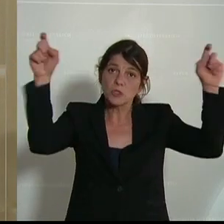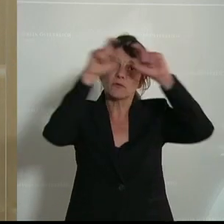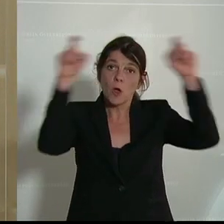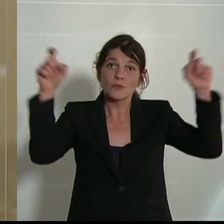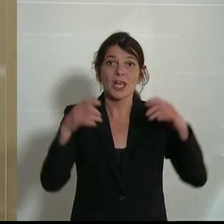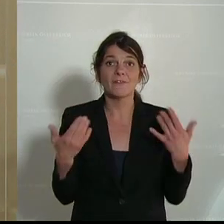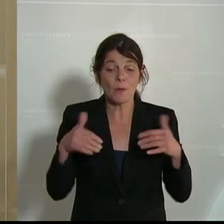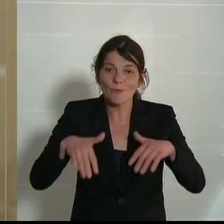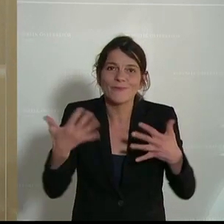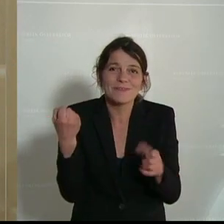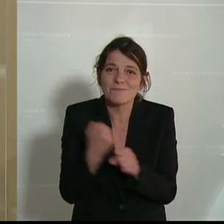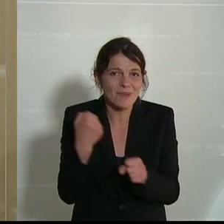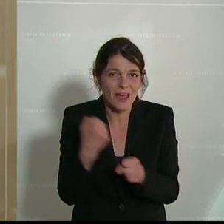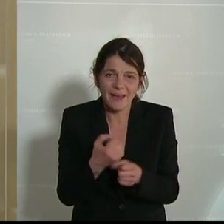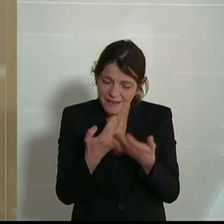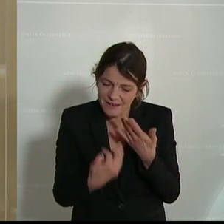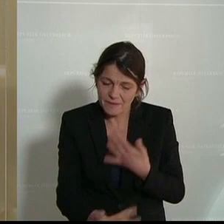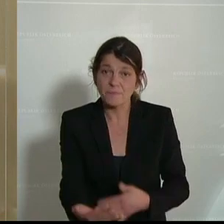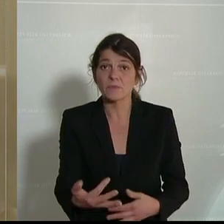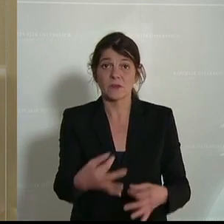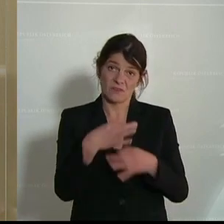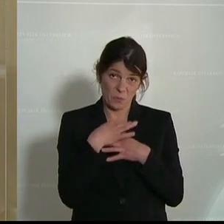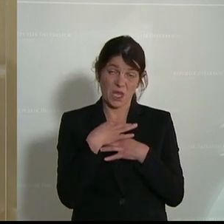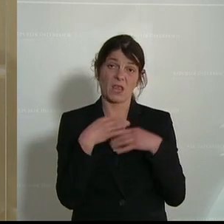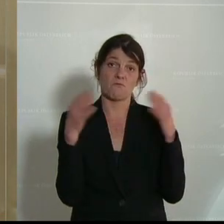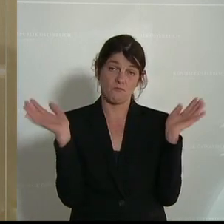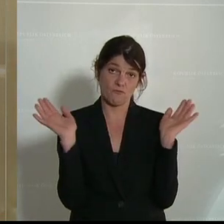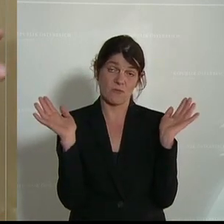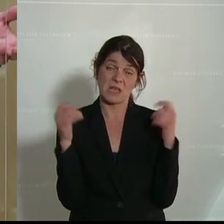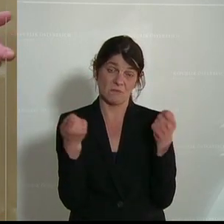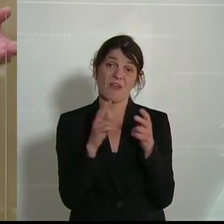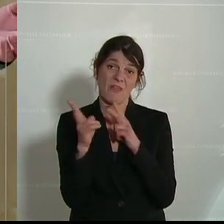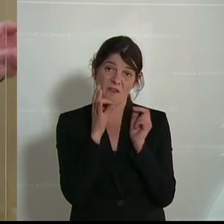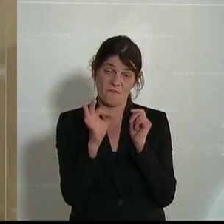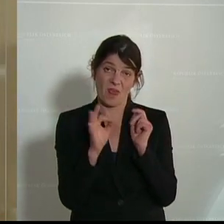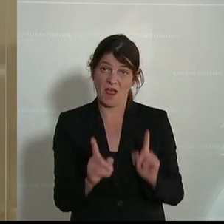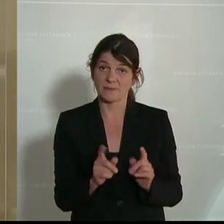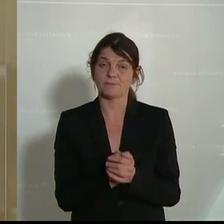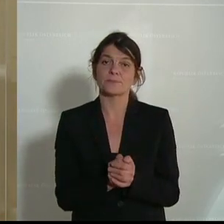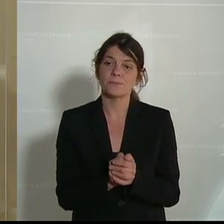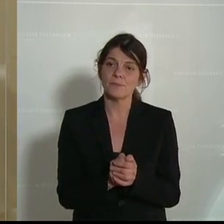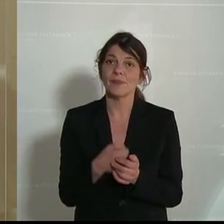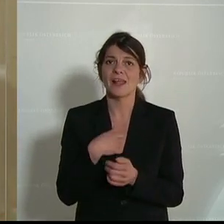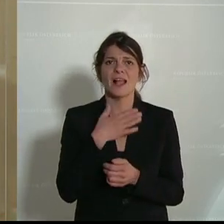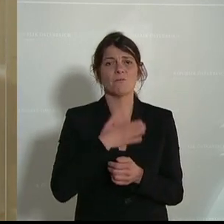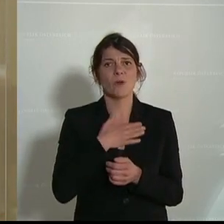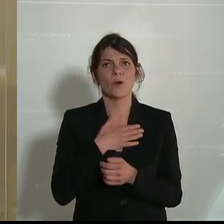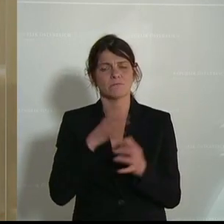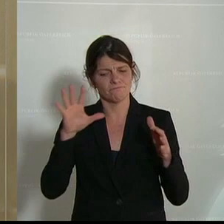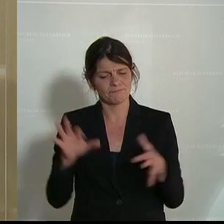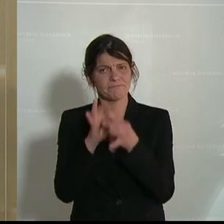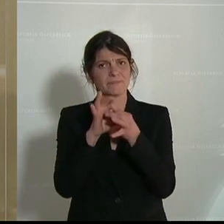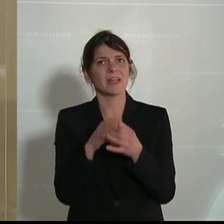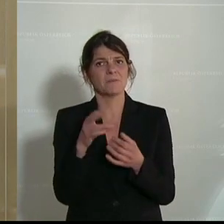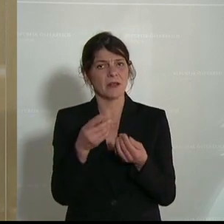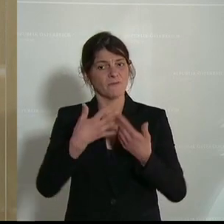gehört auch einmal gehandelt. Also für mich stellt sich ja noch eine andere Frage und ich möchte ein bisschen das Ganze jetzt verquicken mit